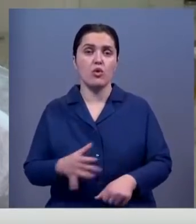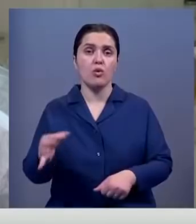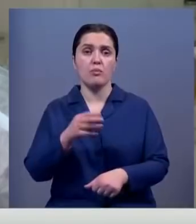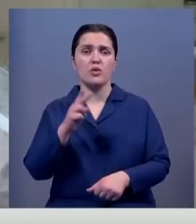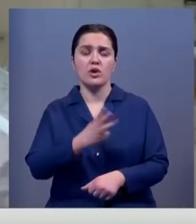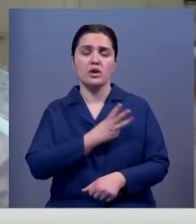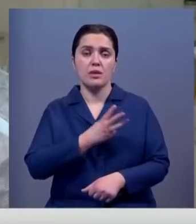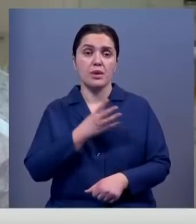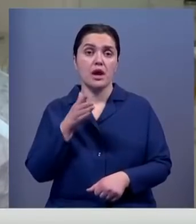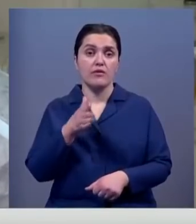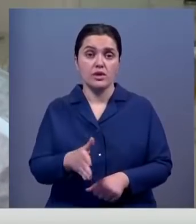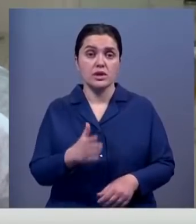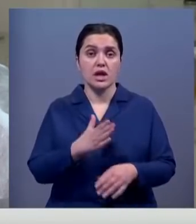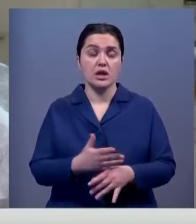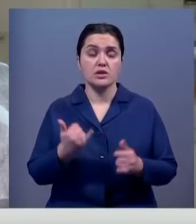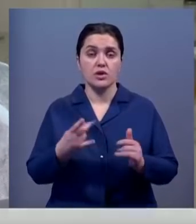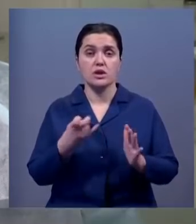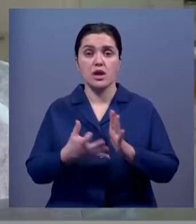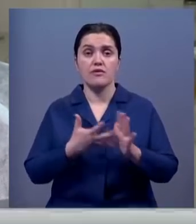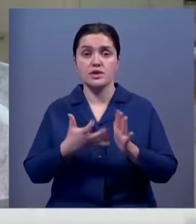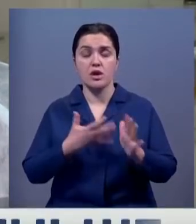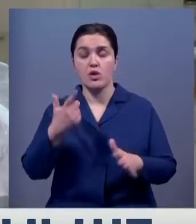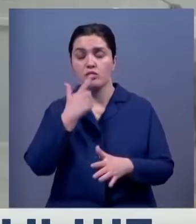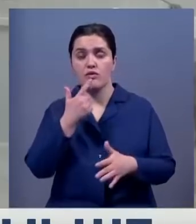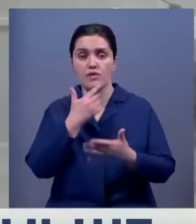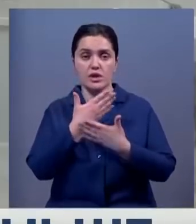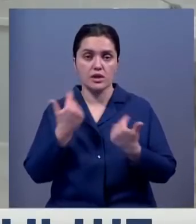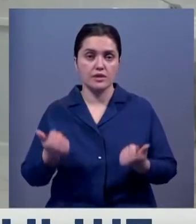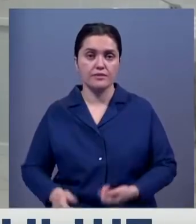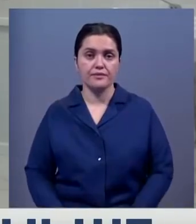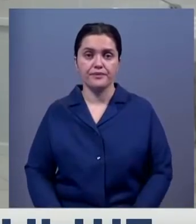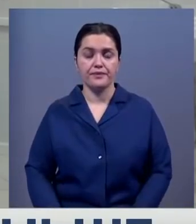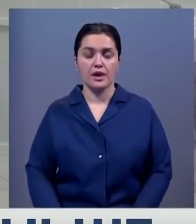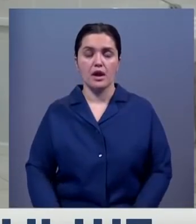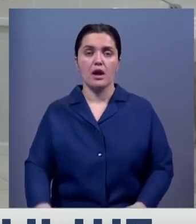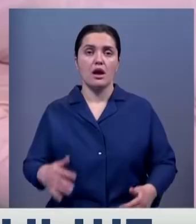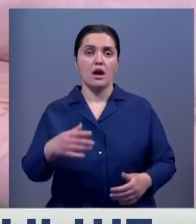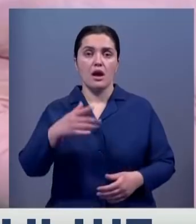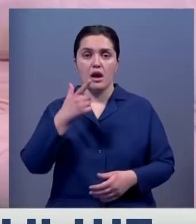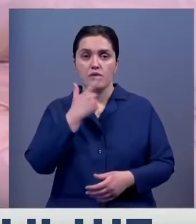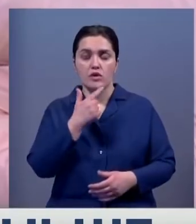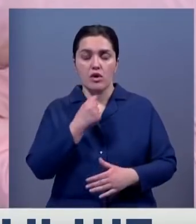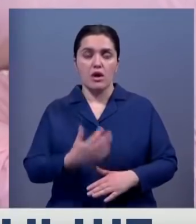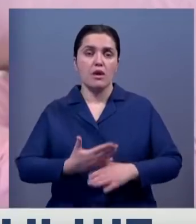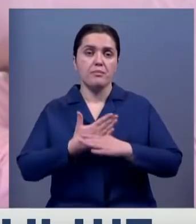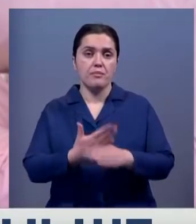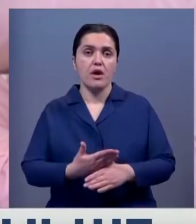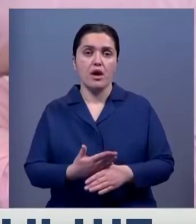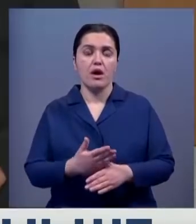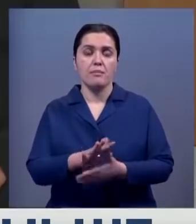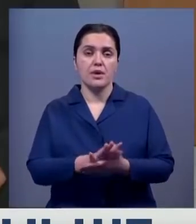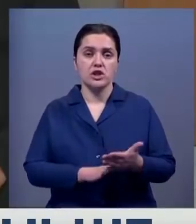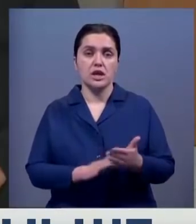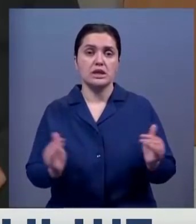добровольцев из их числа на сегодня дефицита донорской крови нет. Между тем, количество доноров в регионе продолжает сокращаться.